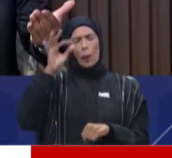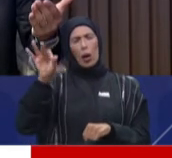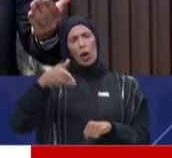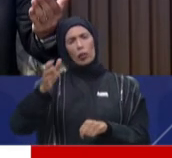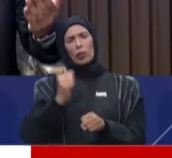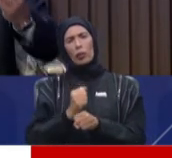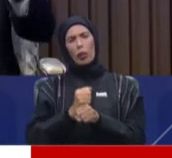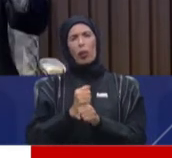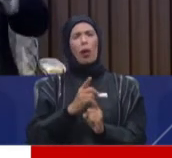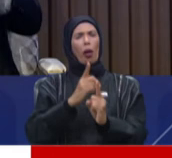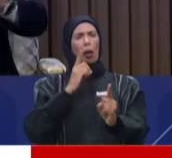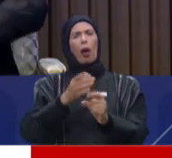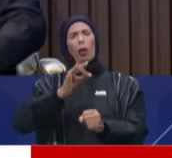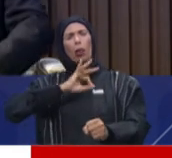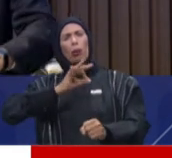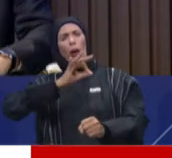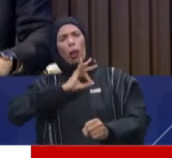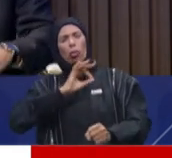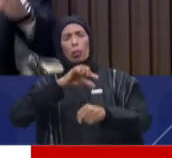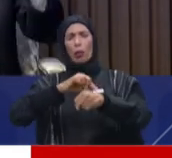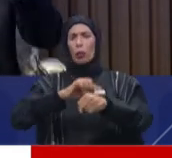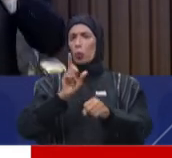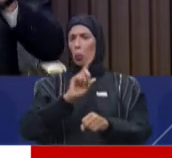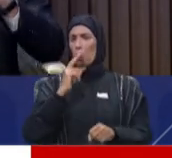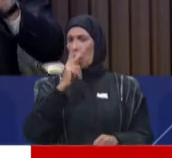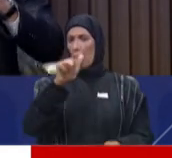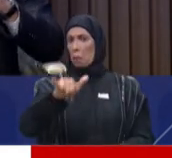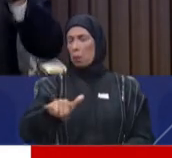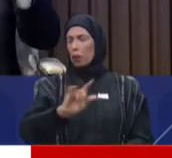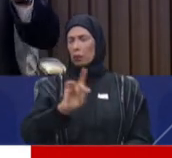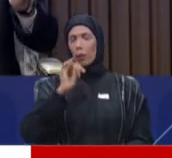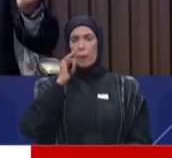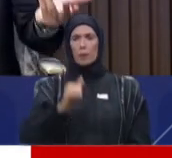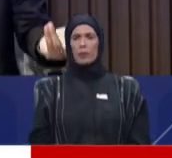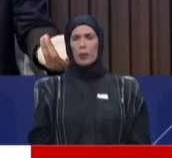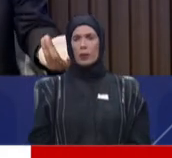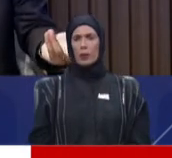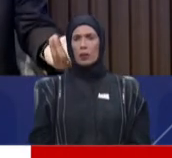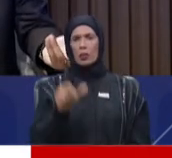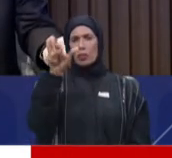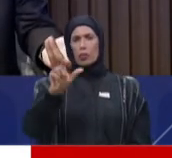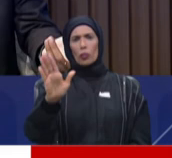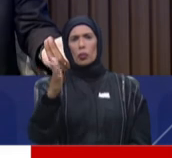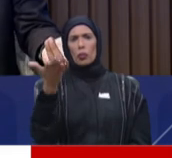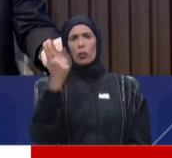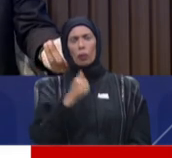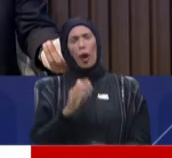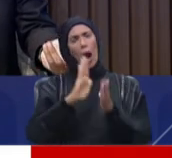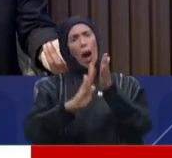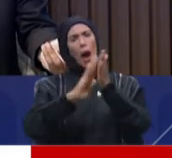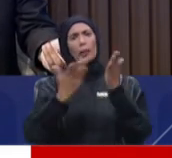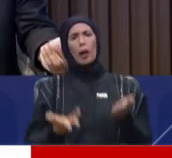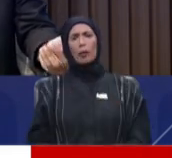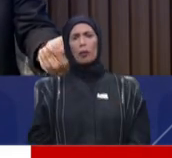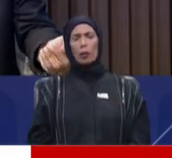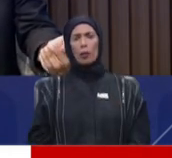وخالطت احد وما قلت حق مثلا ادارة الصحة العام انه هاي مخالط حقي حين هذك الشخص شون يعرف انه هو في خطر شون يعرف